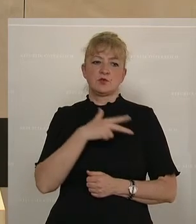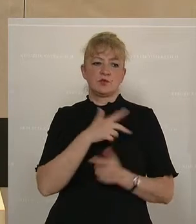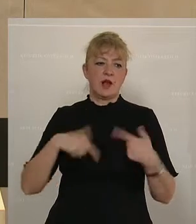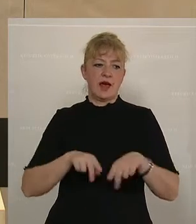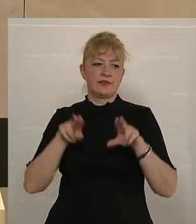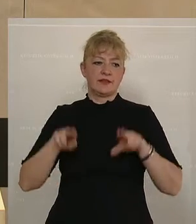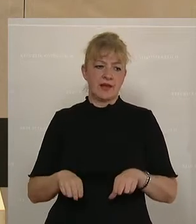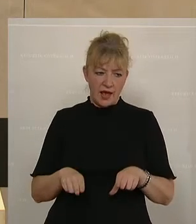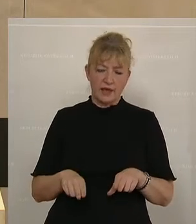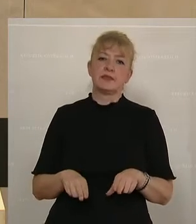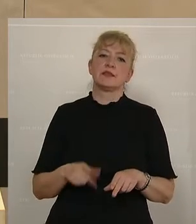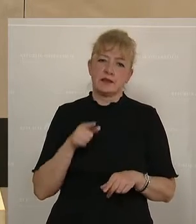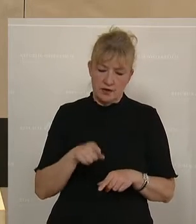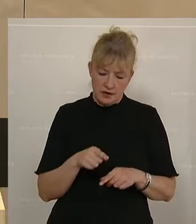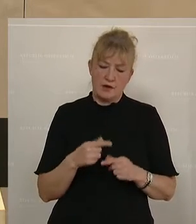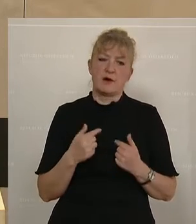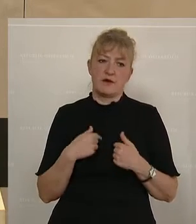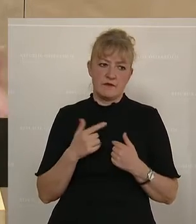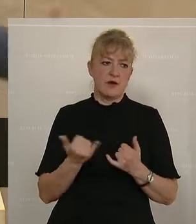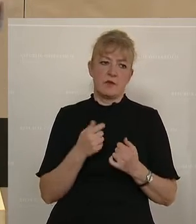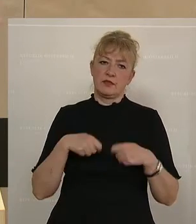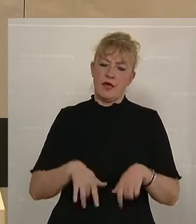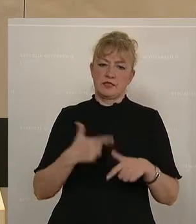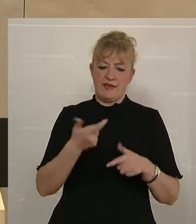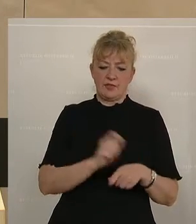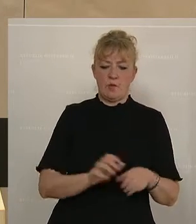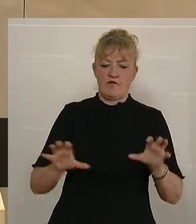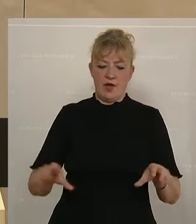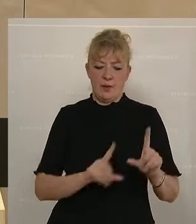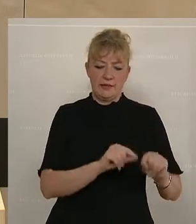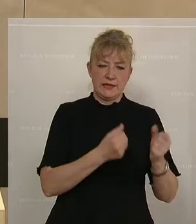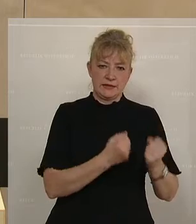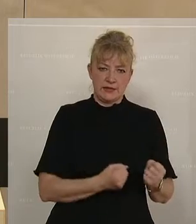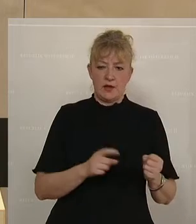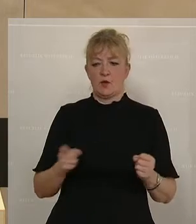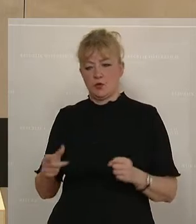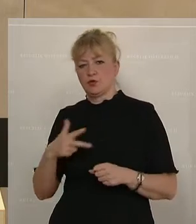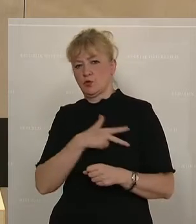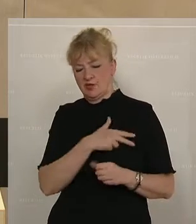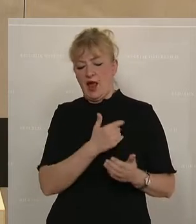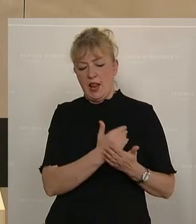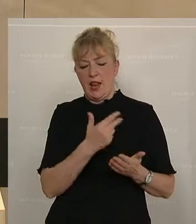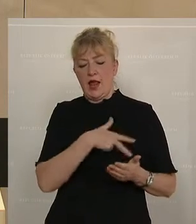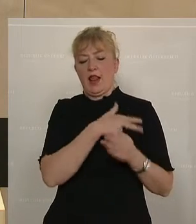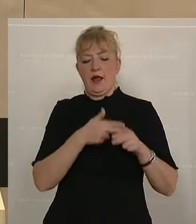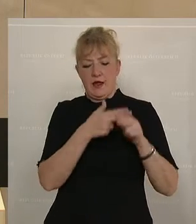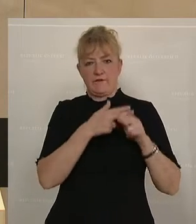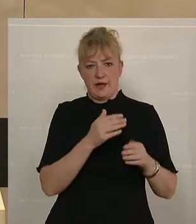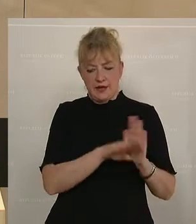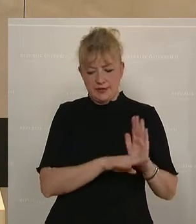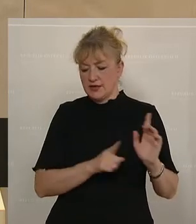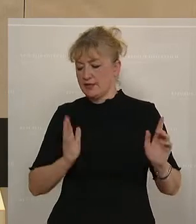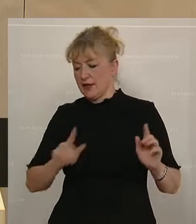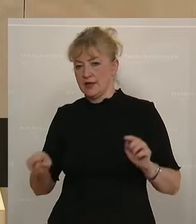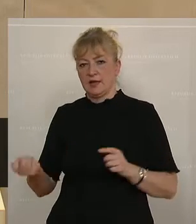und die Länder haben über immer zwei Töpfe verfügt. Einerseits über die Mindestsicherung und jetzt Sozialhilfegesetz und auf der anderen